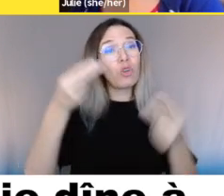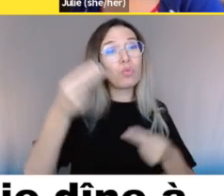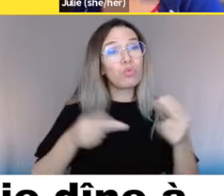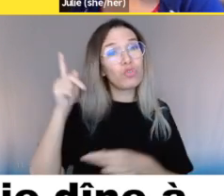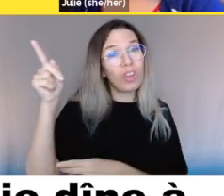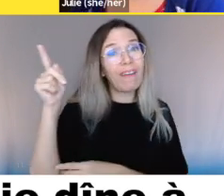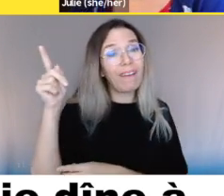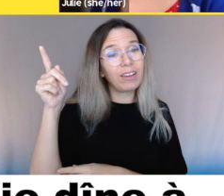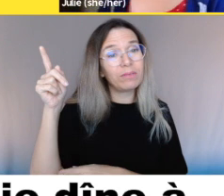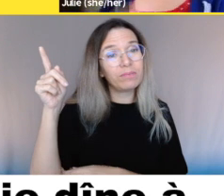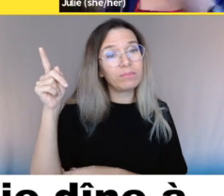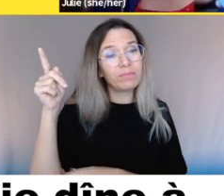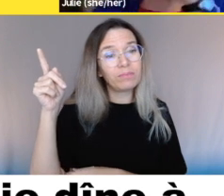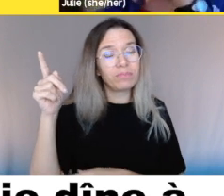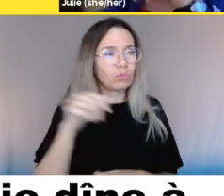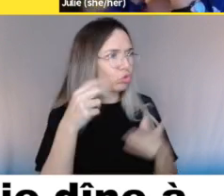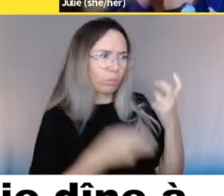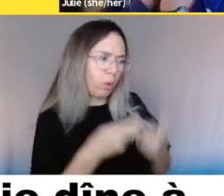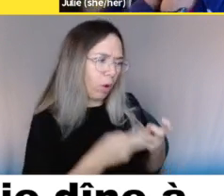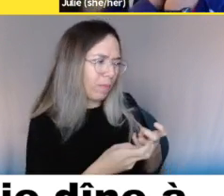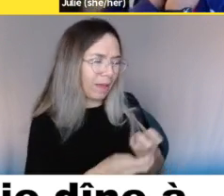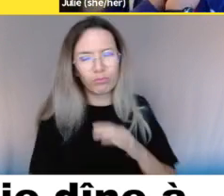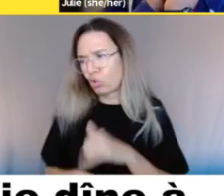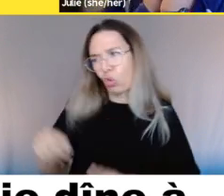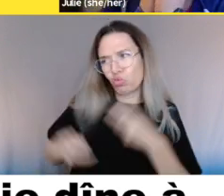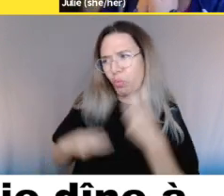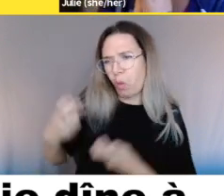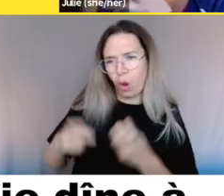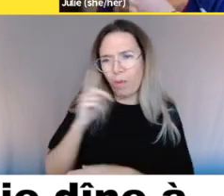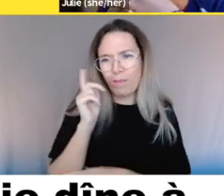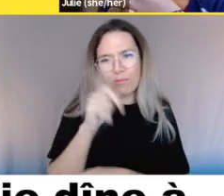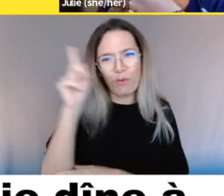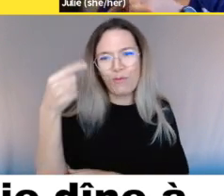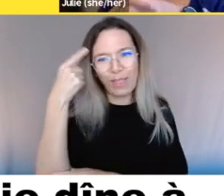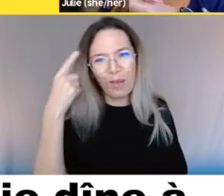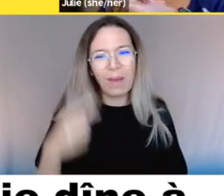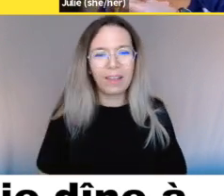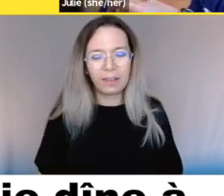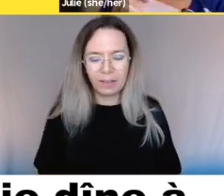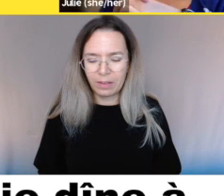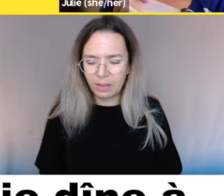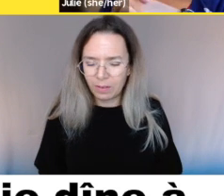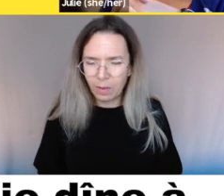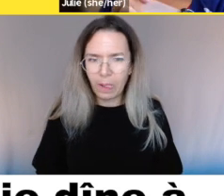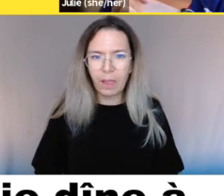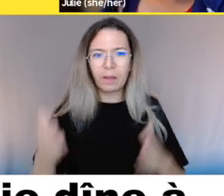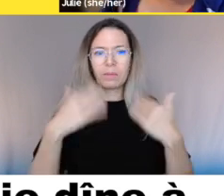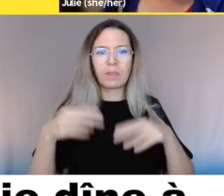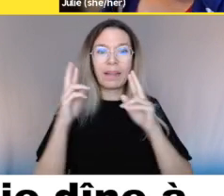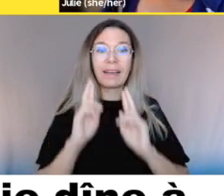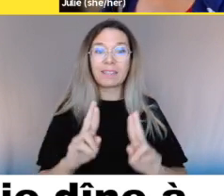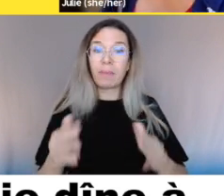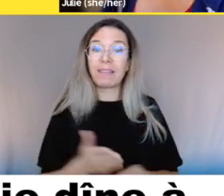chaque cas. Donc, grosso modo, ça veut dire que tu as toujours l'obligation d'accommodement